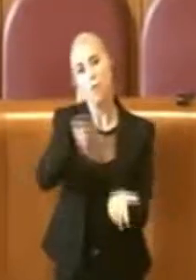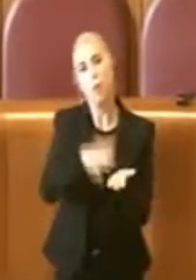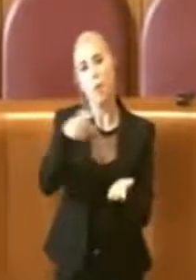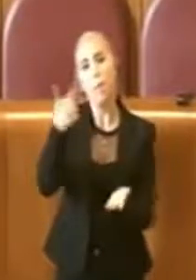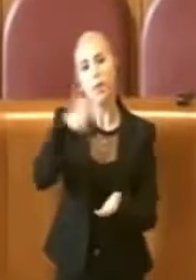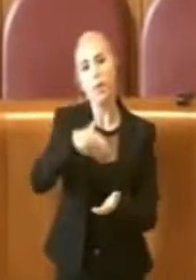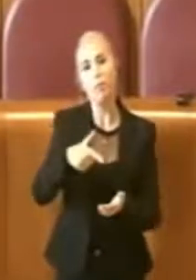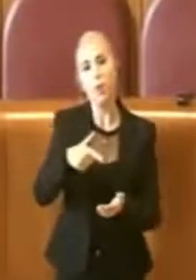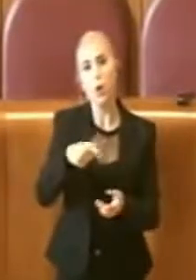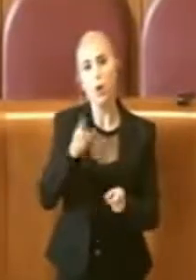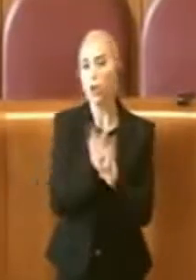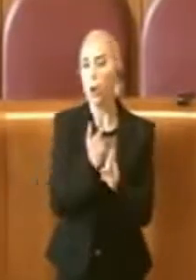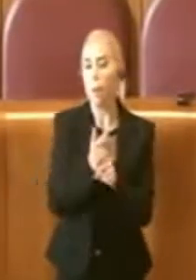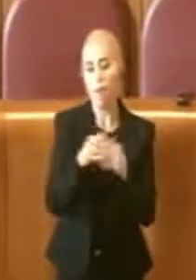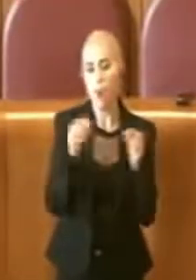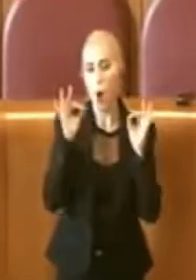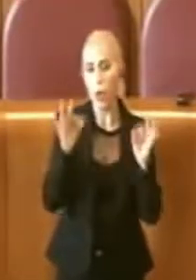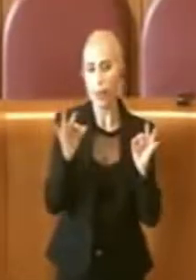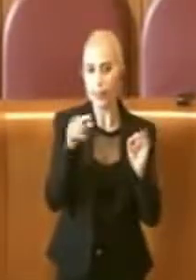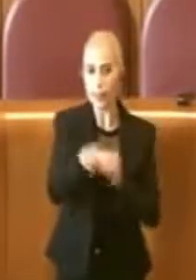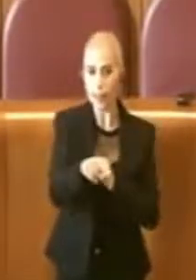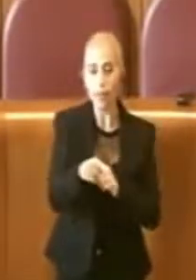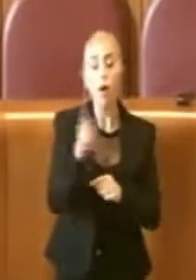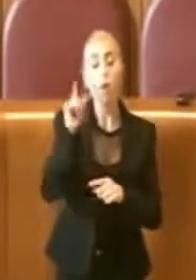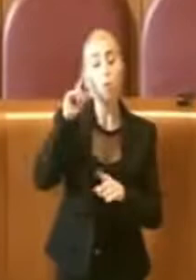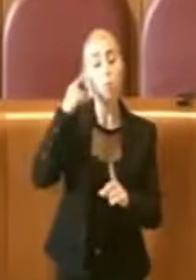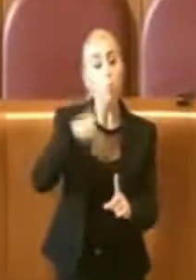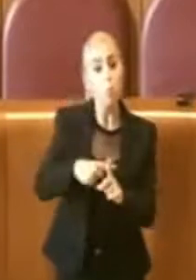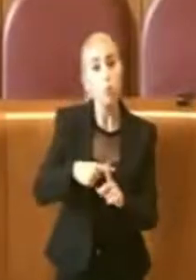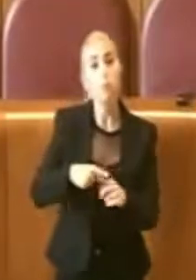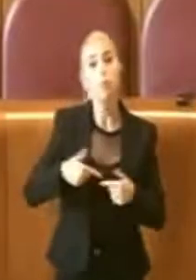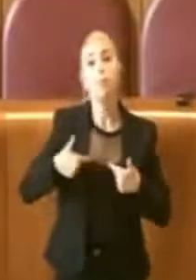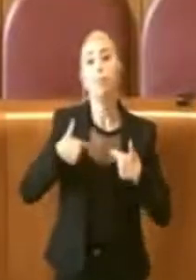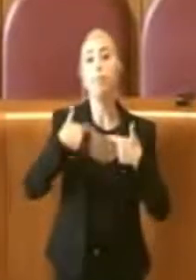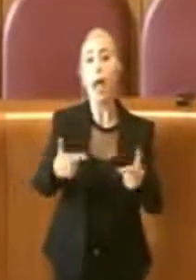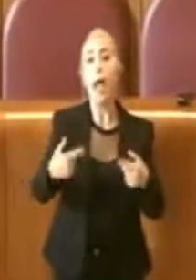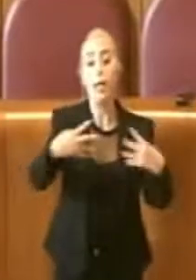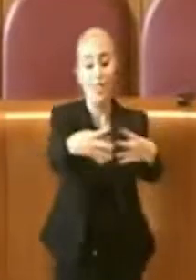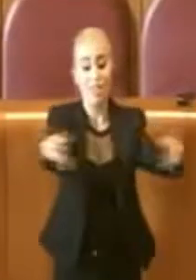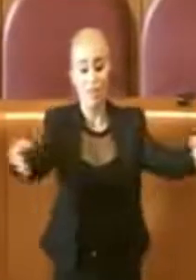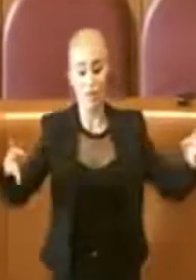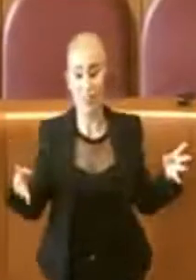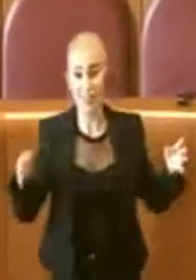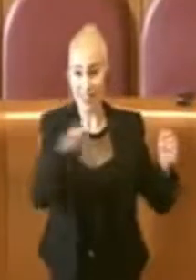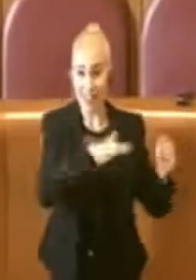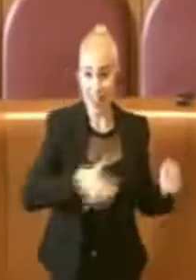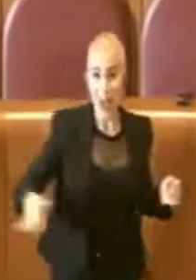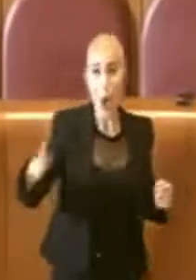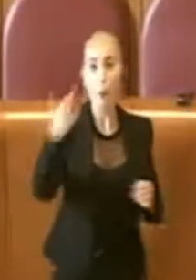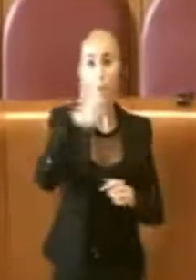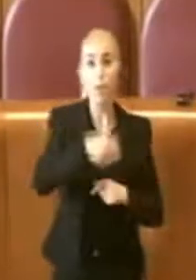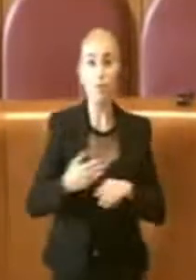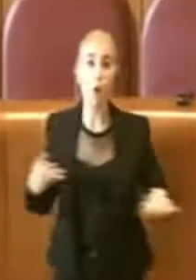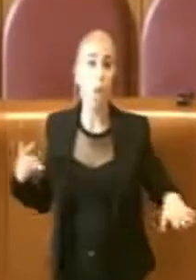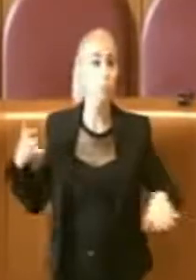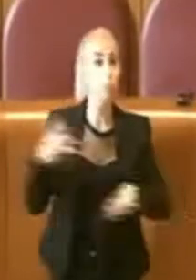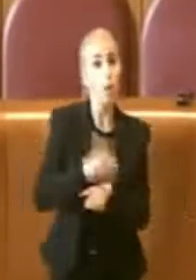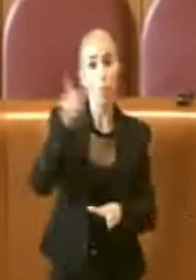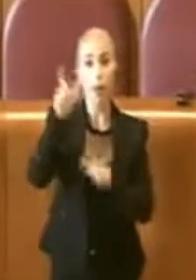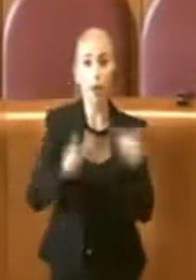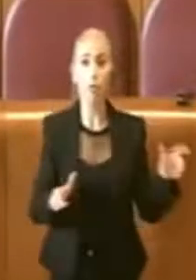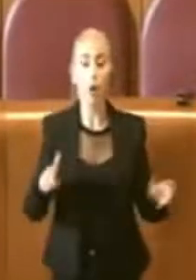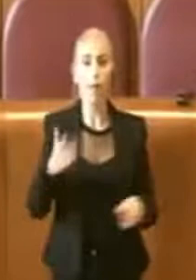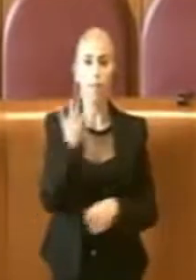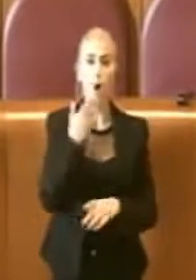dovuto. Il fatto di mettere in sicurezza l'aria per cui recintarla, metterla in sicurezza e fare in modo che nessuno entri dentro quell'aria,